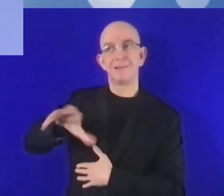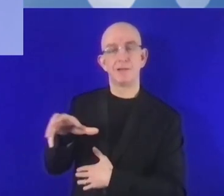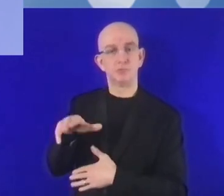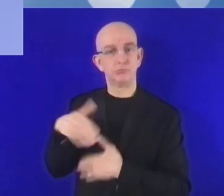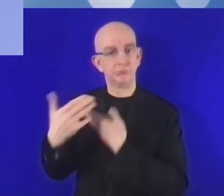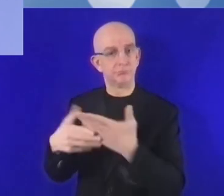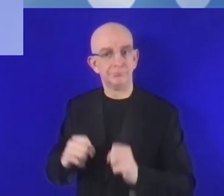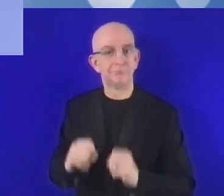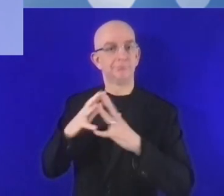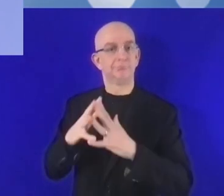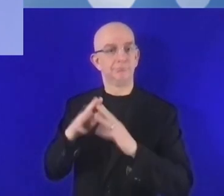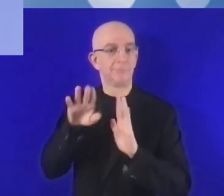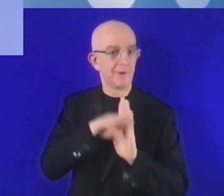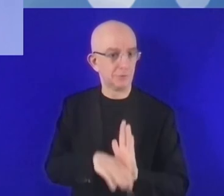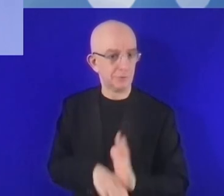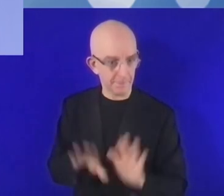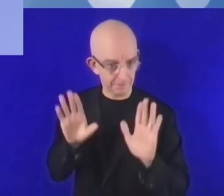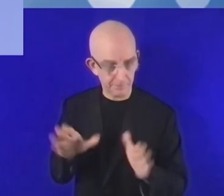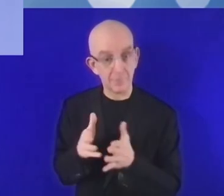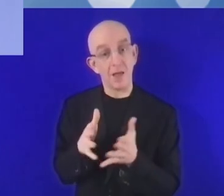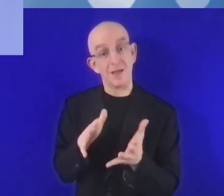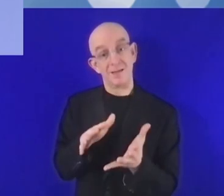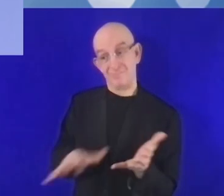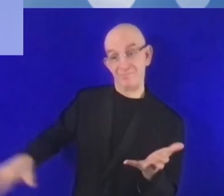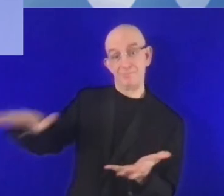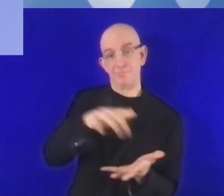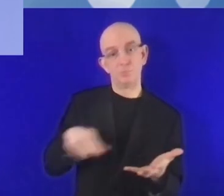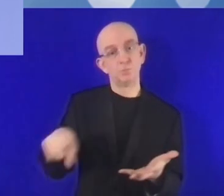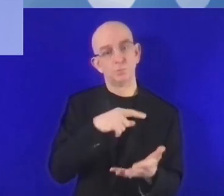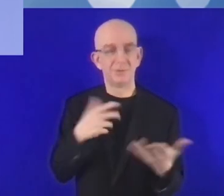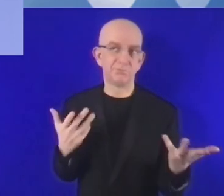كثير من تطور. لذلك